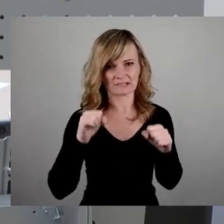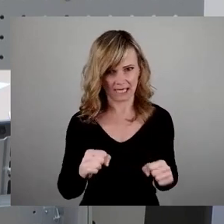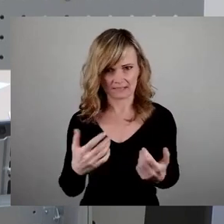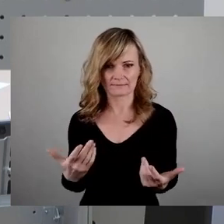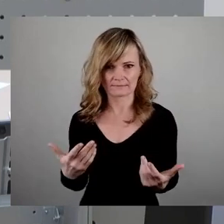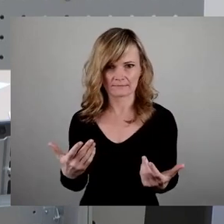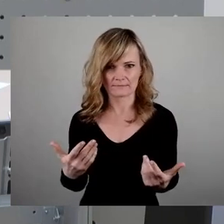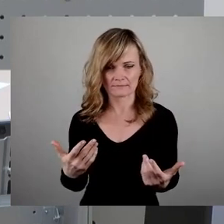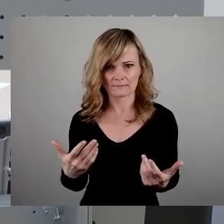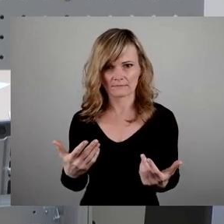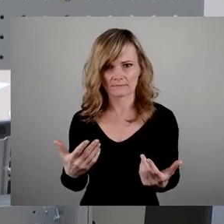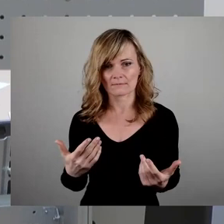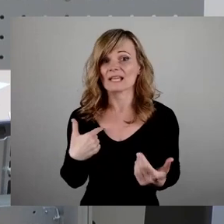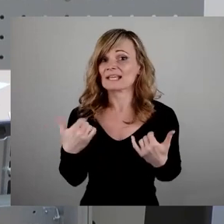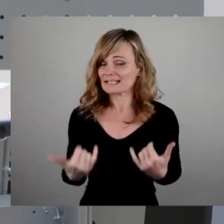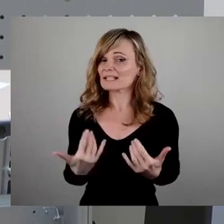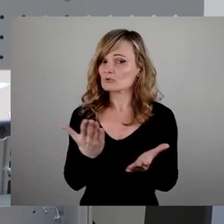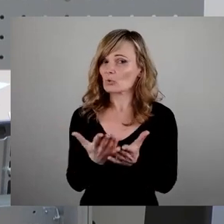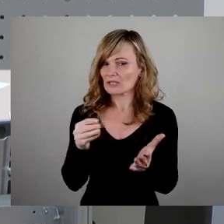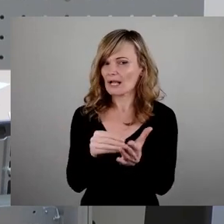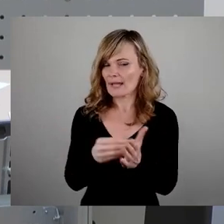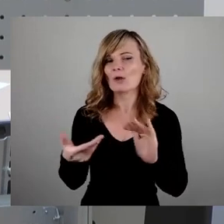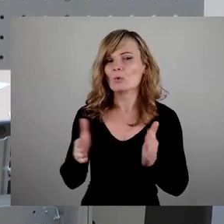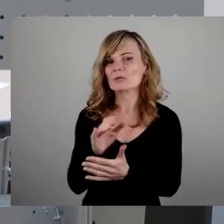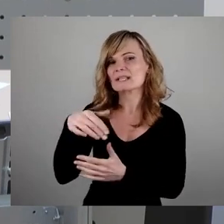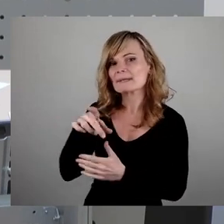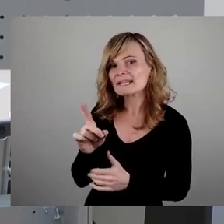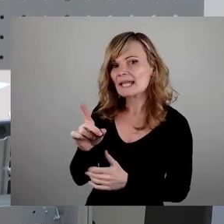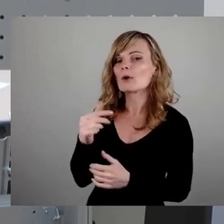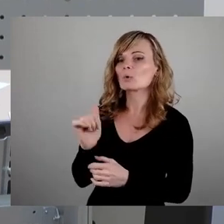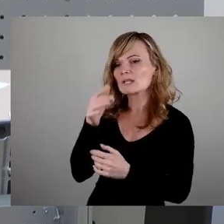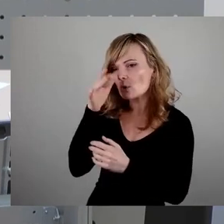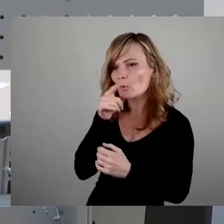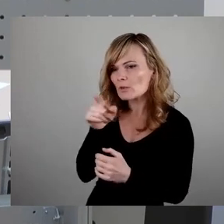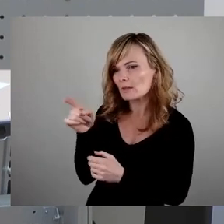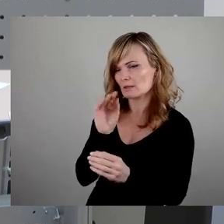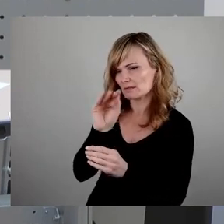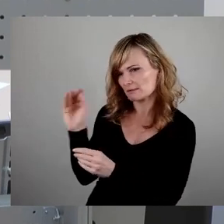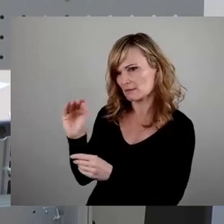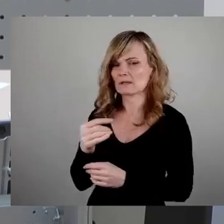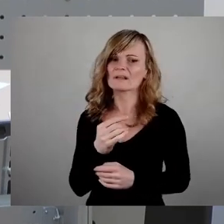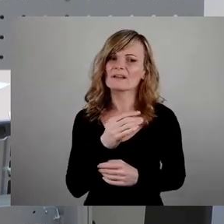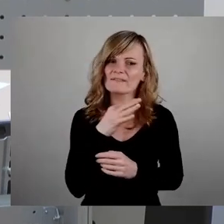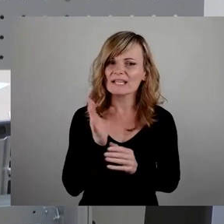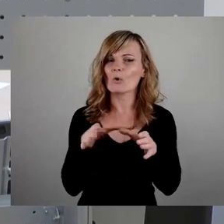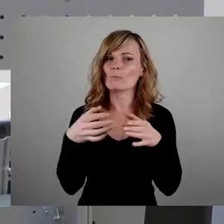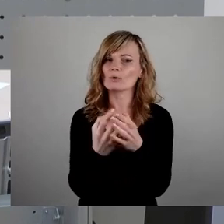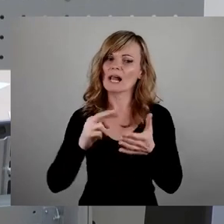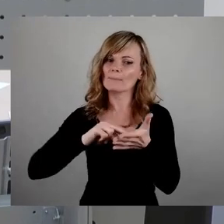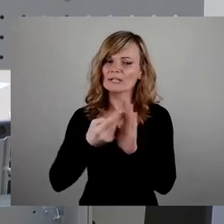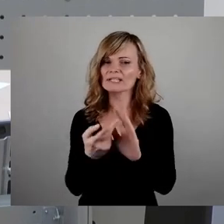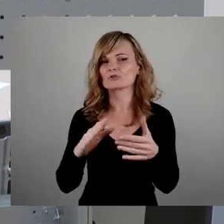Weil ich einmal dabei bin, auch ein paar Worte zu SPD und Grünen. Wir sind in vielen kommunalpolitischen Fragen auf der gleichen Seite der